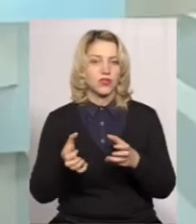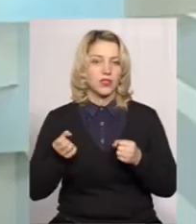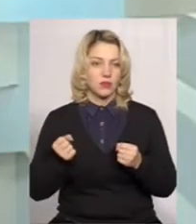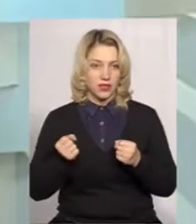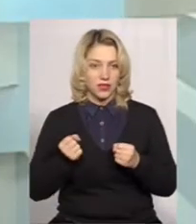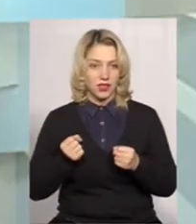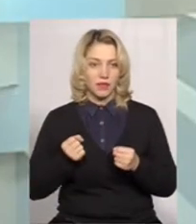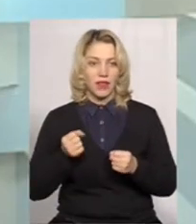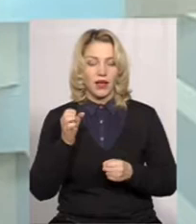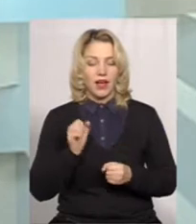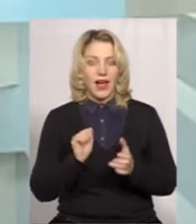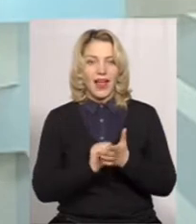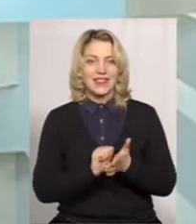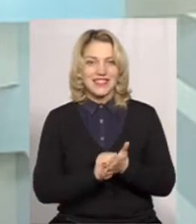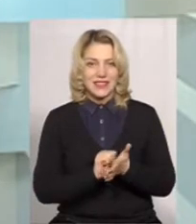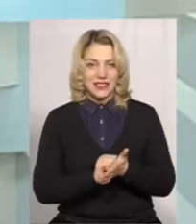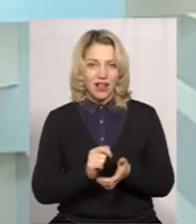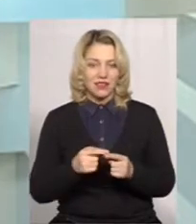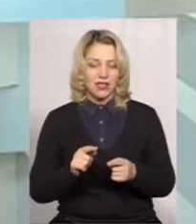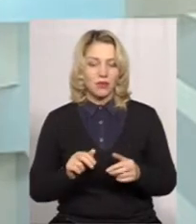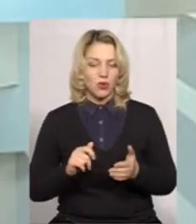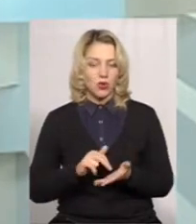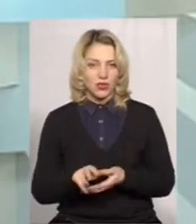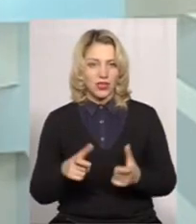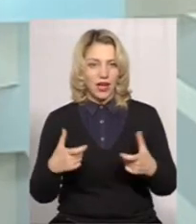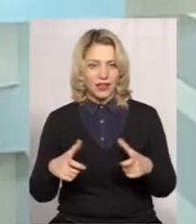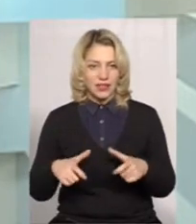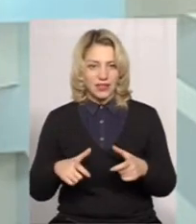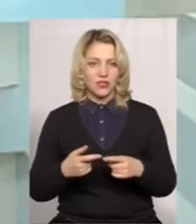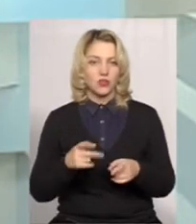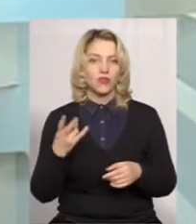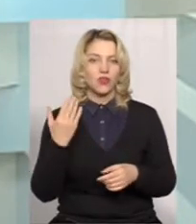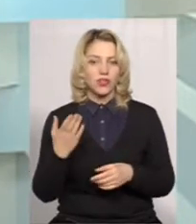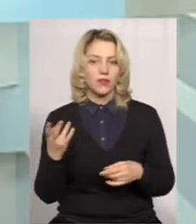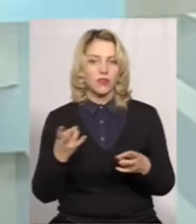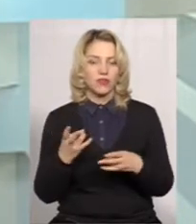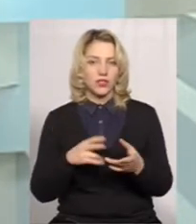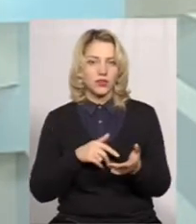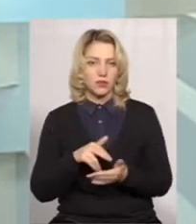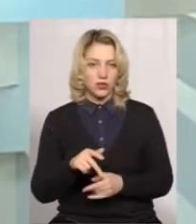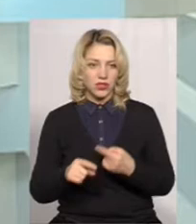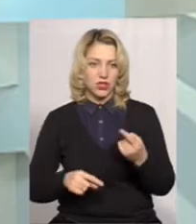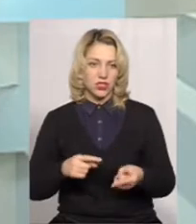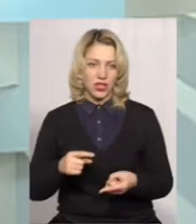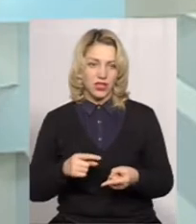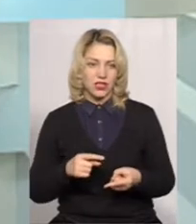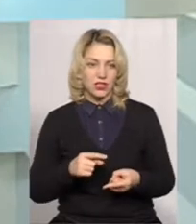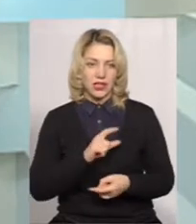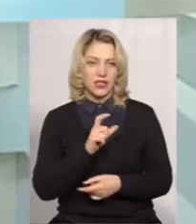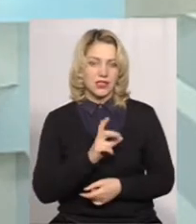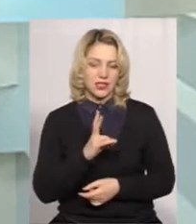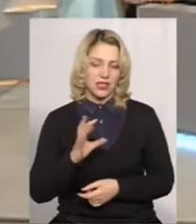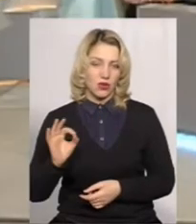атестат, пройти державну підсумкову атестацію, вони мають пройти її через ЗНО.